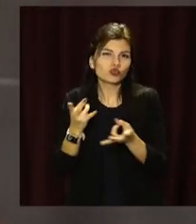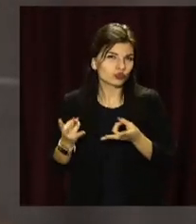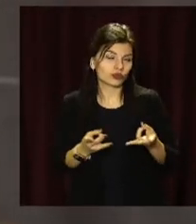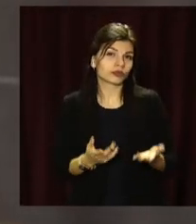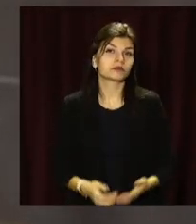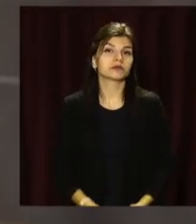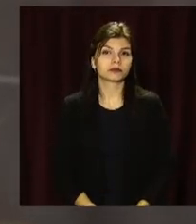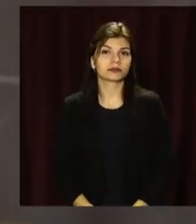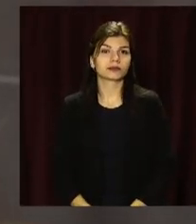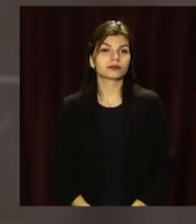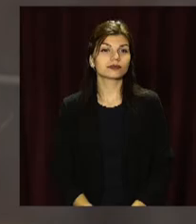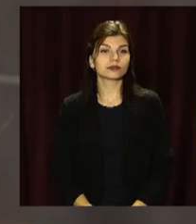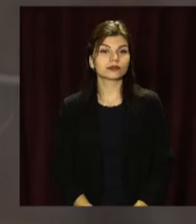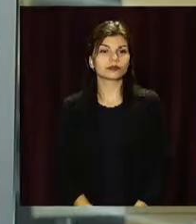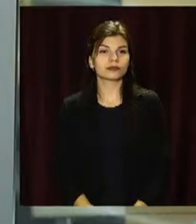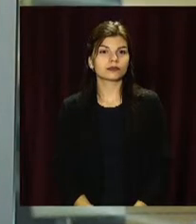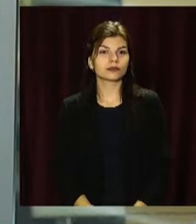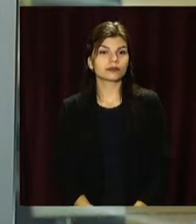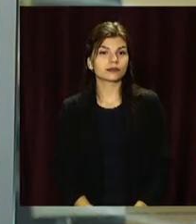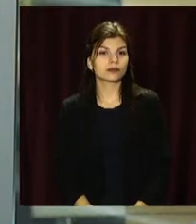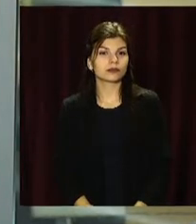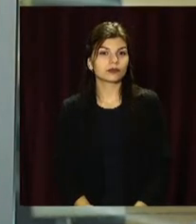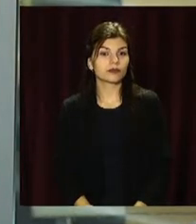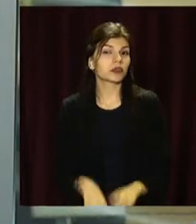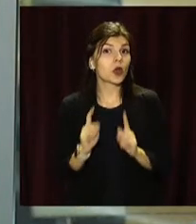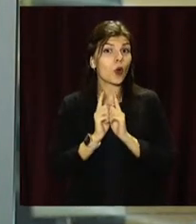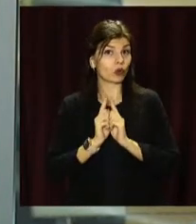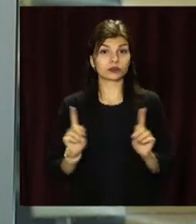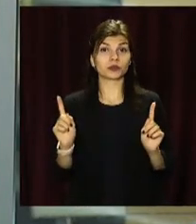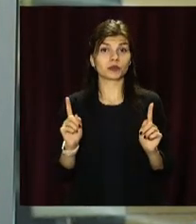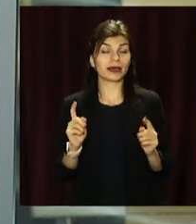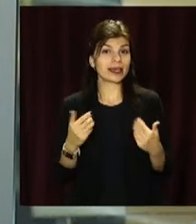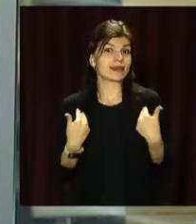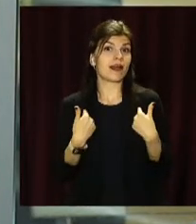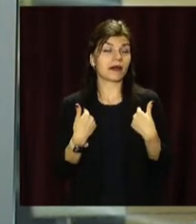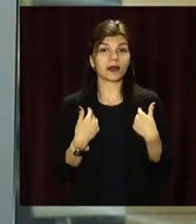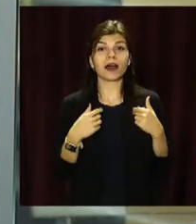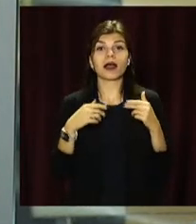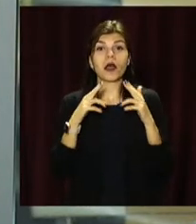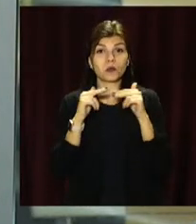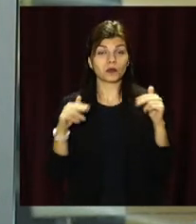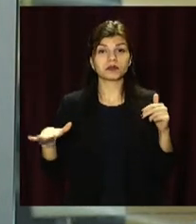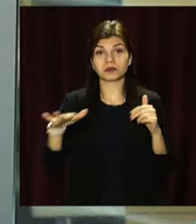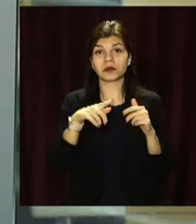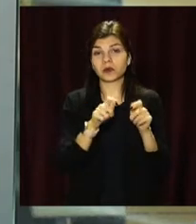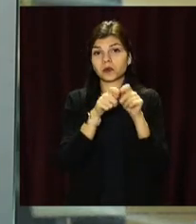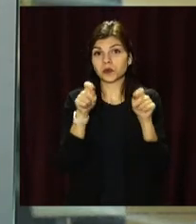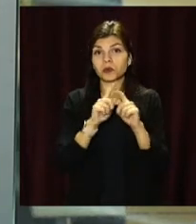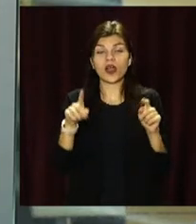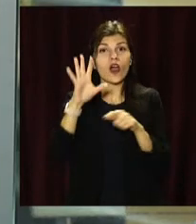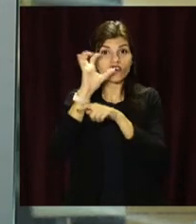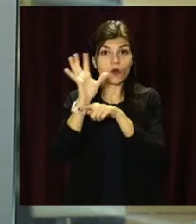«Оупенюз» телеканал «Відкритий». Особлива «Я» у Дніпровській міськраді відкрилася інтерактивна